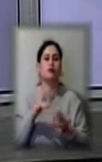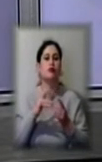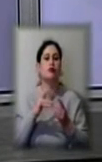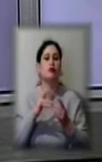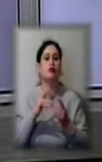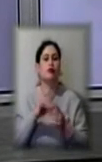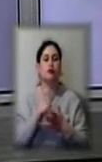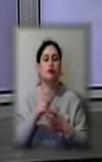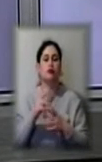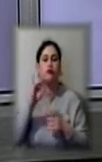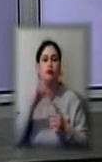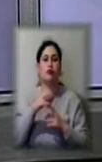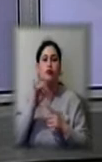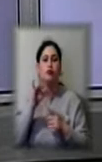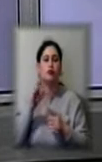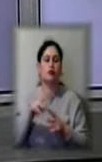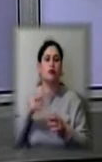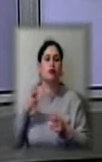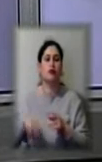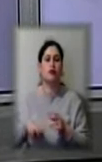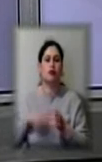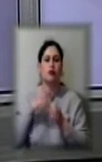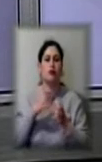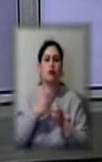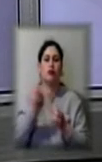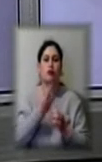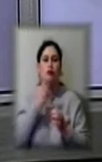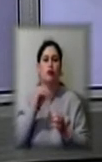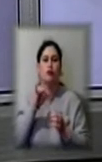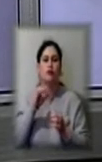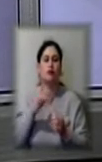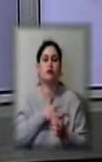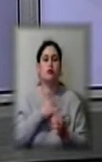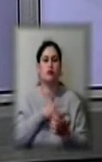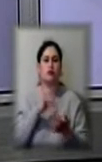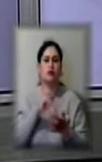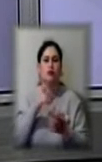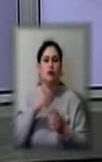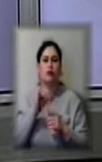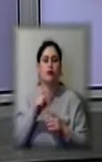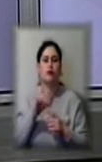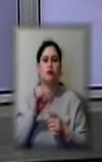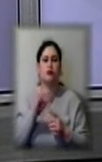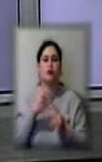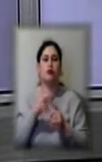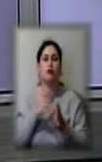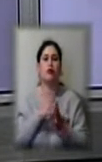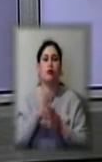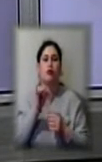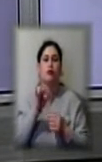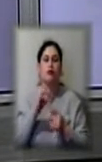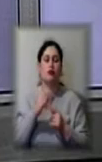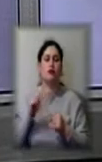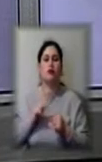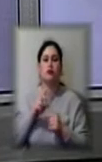кореспондентам директор Херсонського обласного кардіологічного центру Олег Мазуряк. Як вплинув карантин на роботу закладу, дізнавались